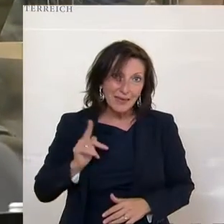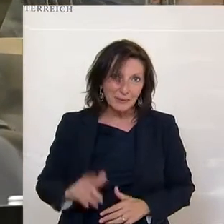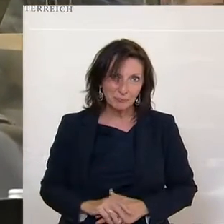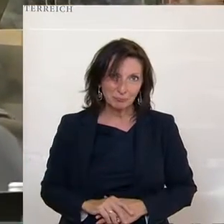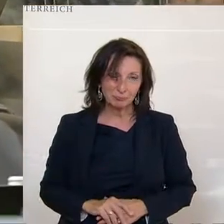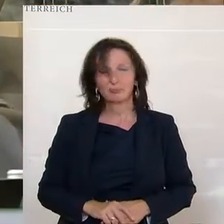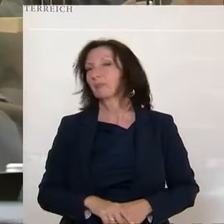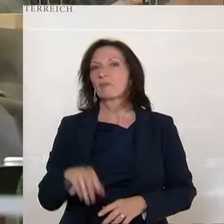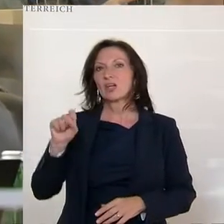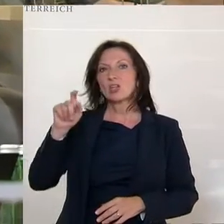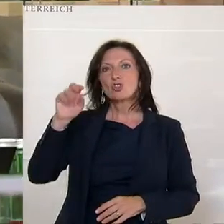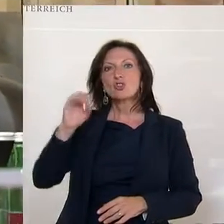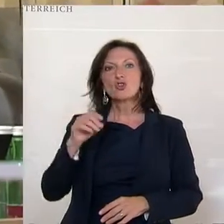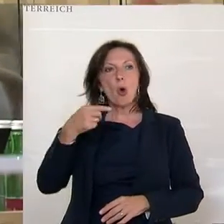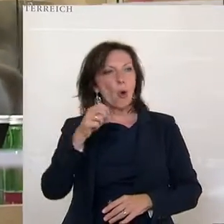Hallo Stöger, alles gut.